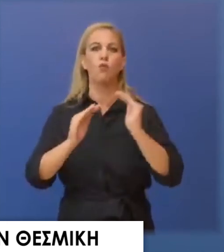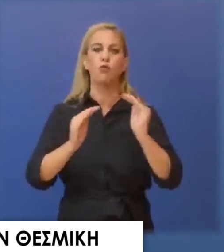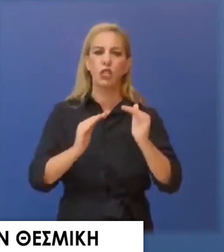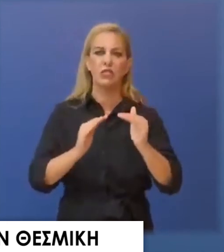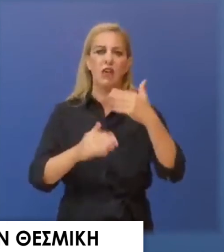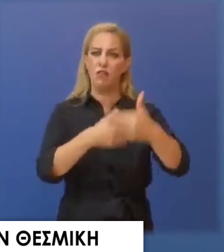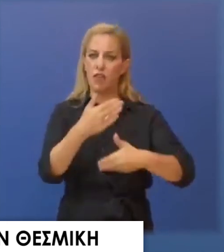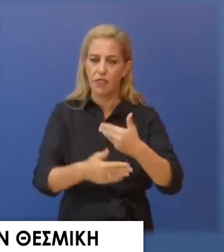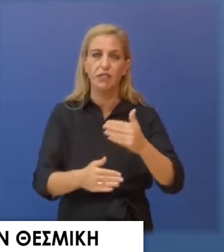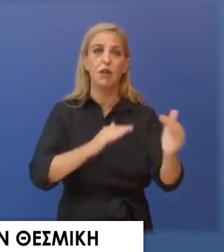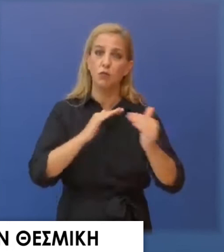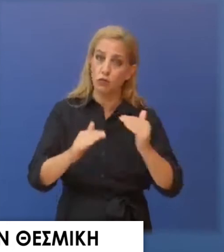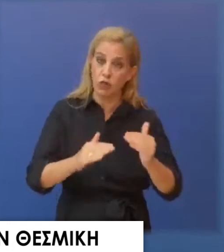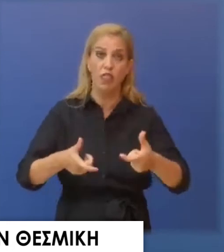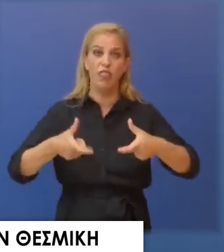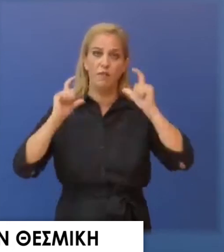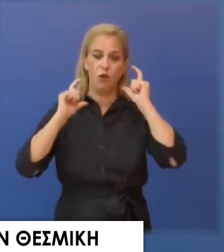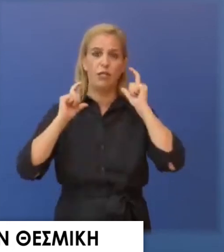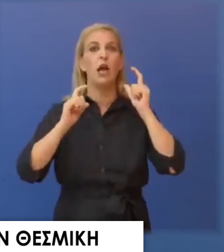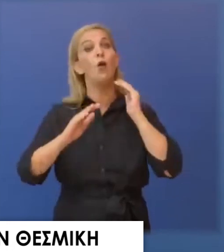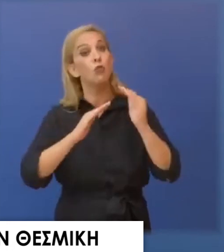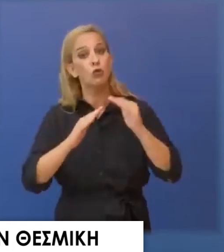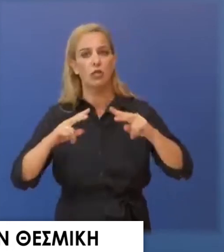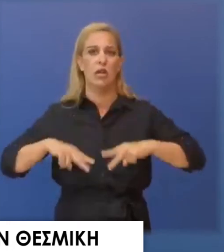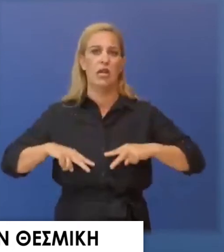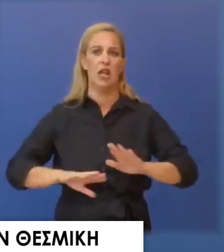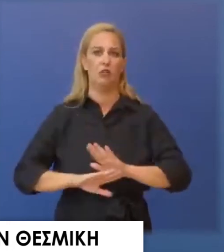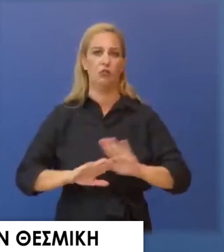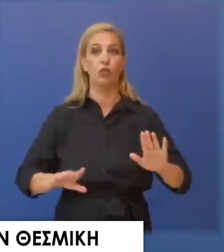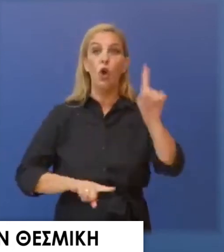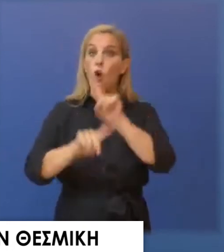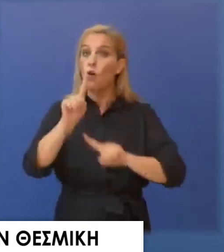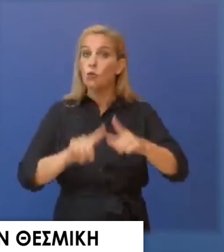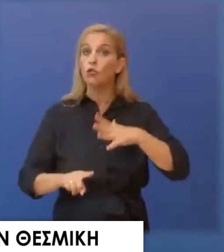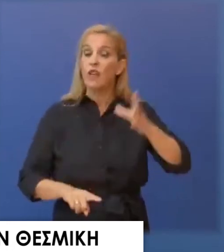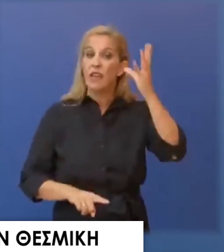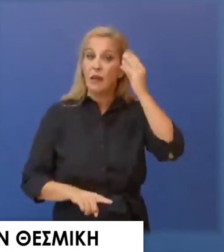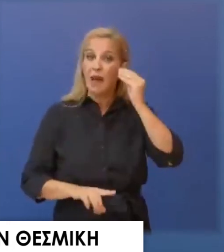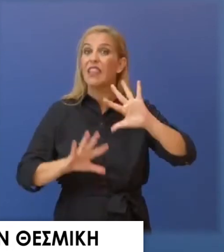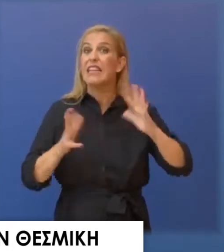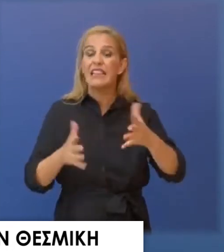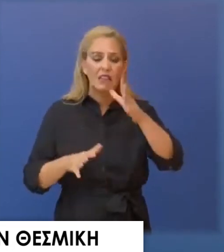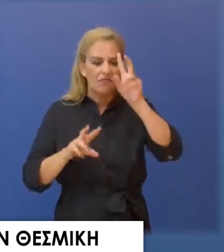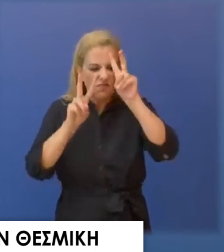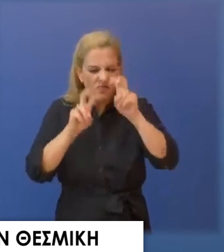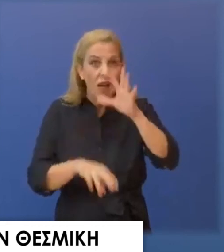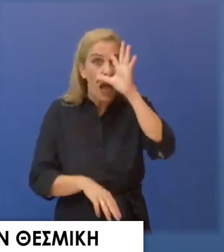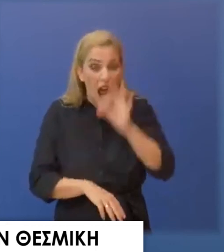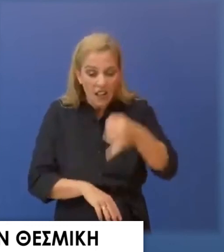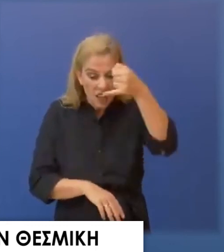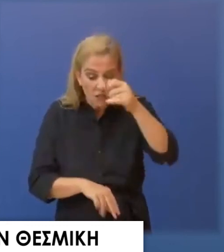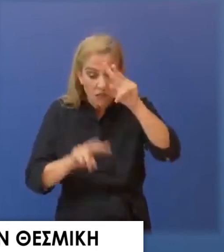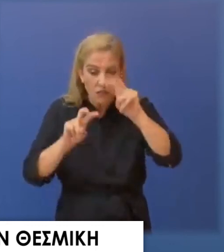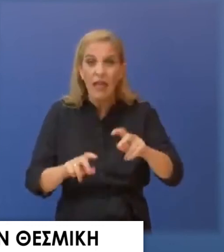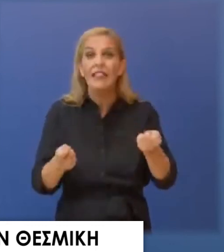αλλά και την αξιοπιστία του κράτους μας. Όποιος πραγματικά ενδιαφέρεται για να μάθει τι πραγματικά συνέβη για να δει τη σε βάθος διαρεύνηση της